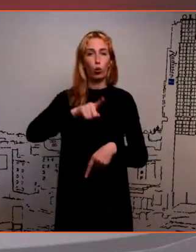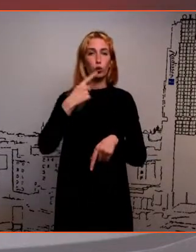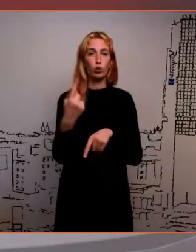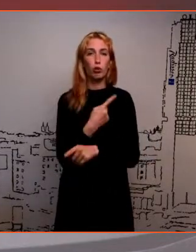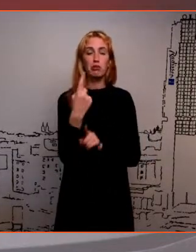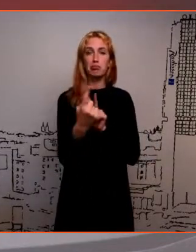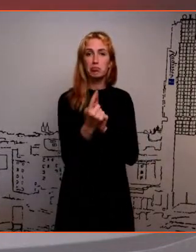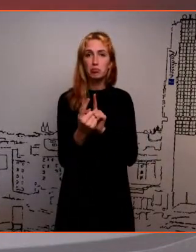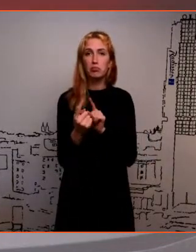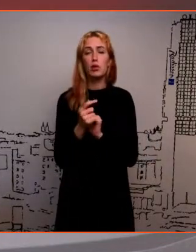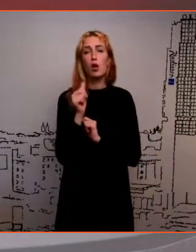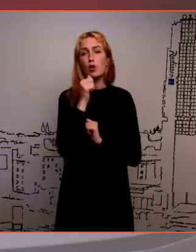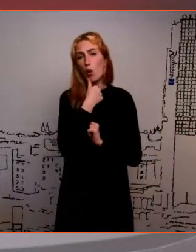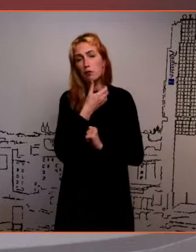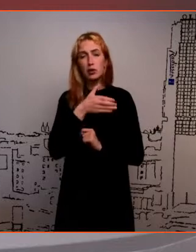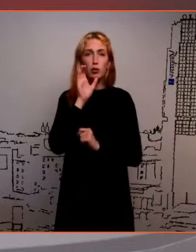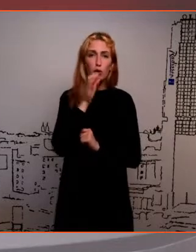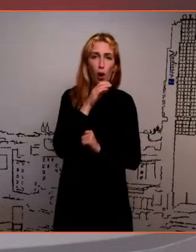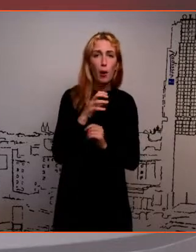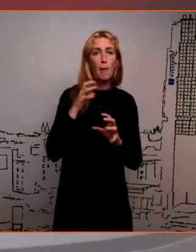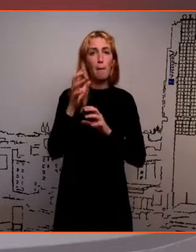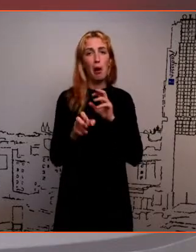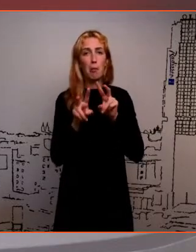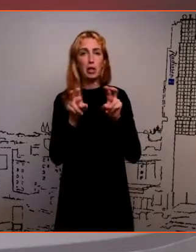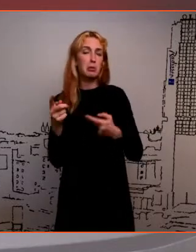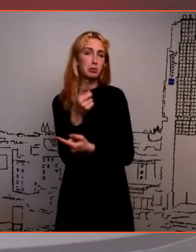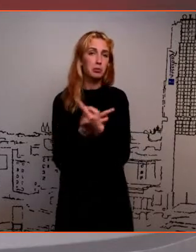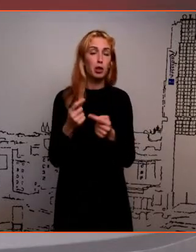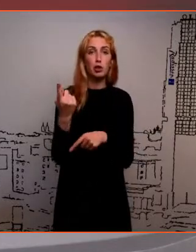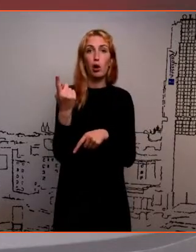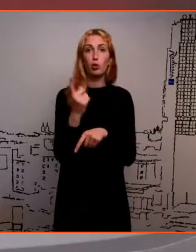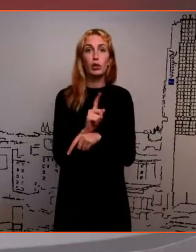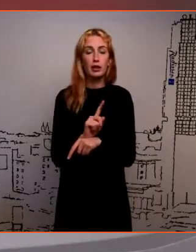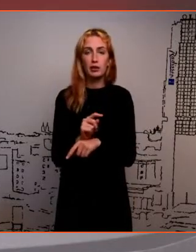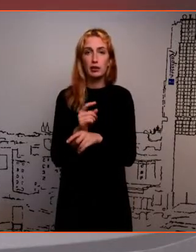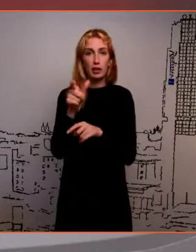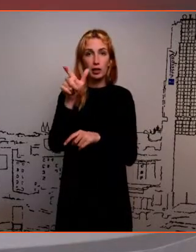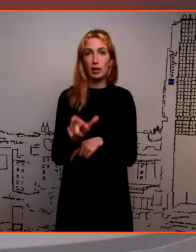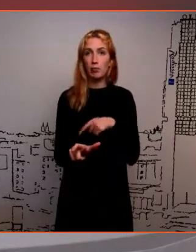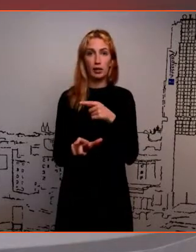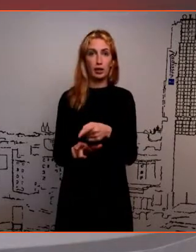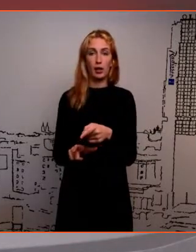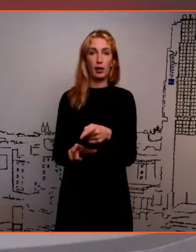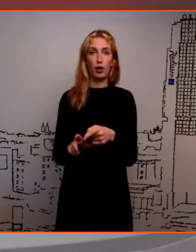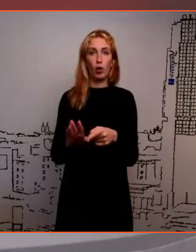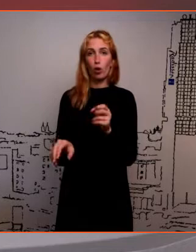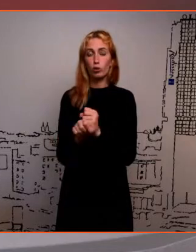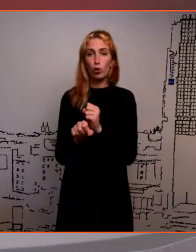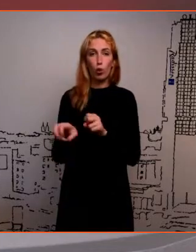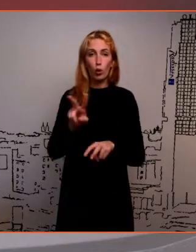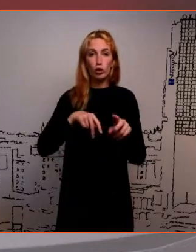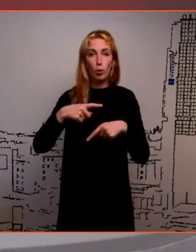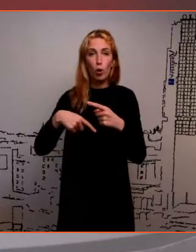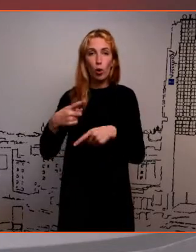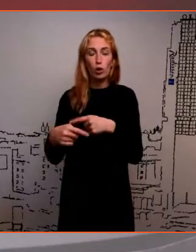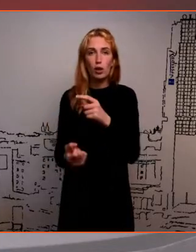joome koffi, arutame maailma asju ja ühel hetkel koorub lihtsalt selle inimese enda tööotsinguprotsessis